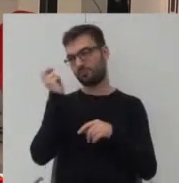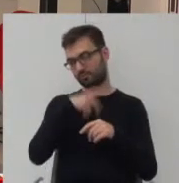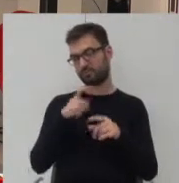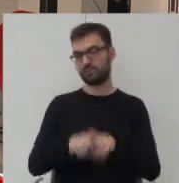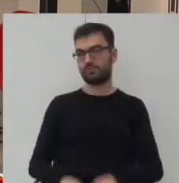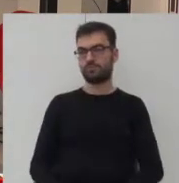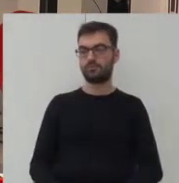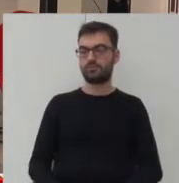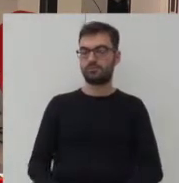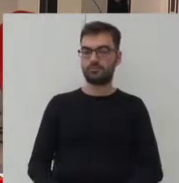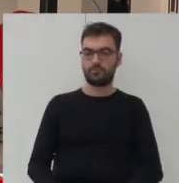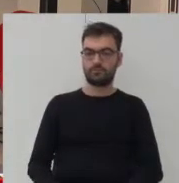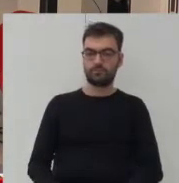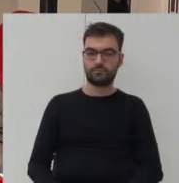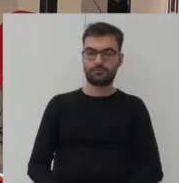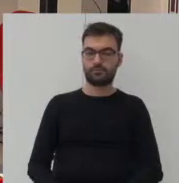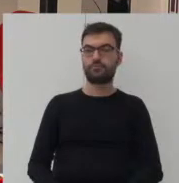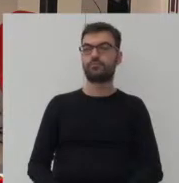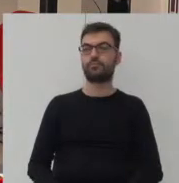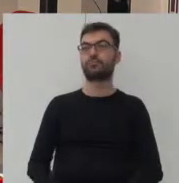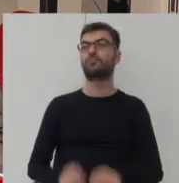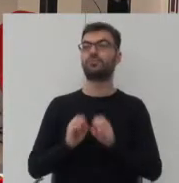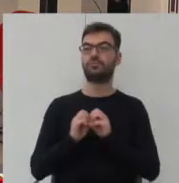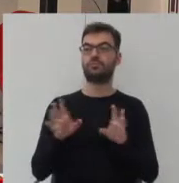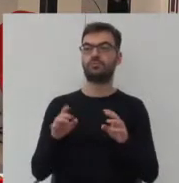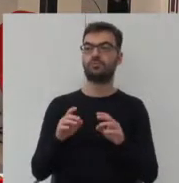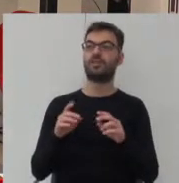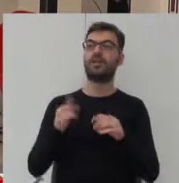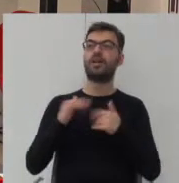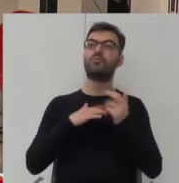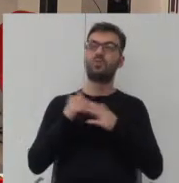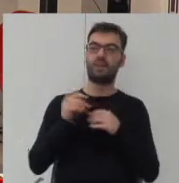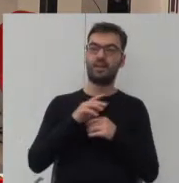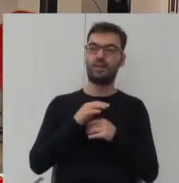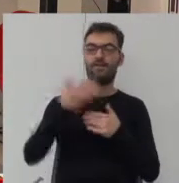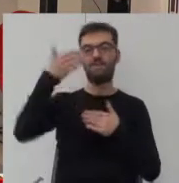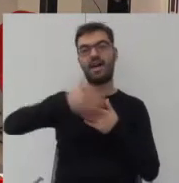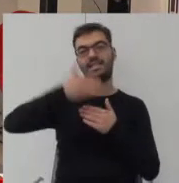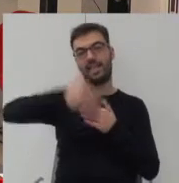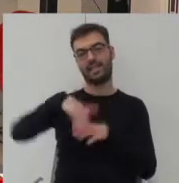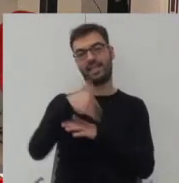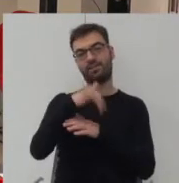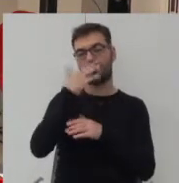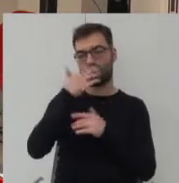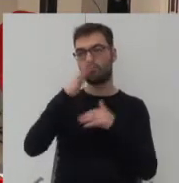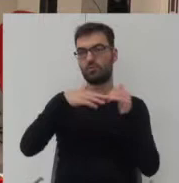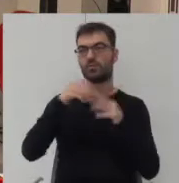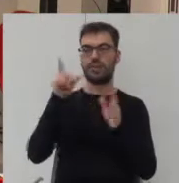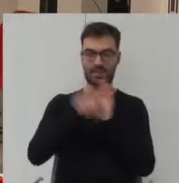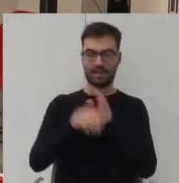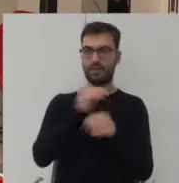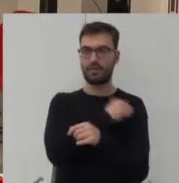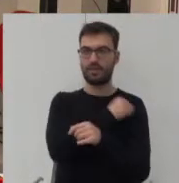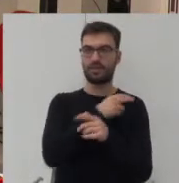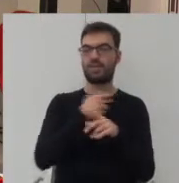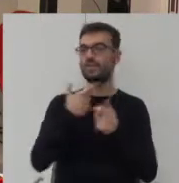mieszkańców. Po czym oczywiście artykulacja facet, on jest bardzo jakby tanie materiały, to